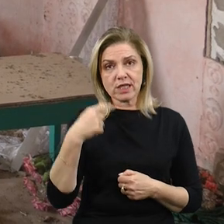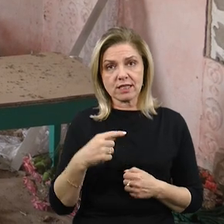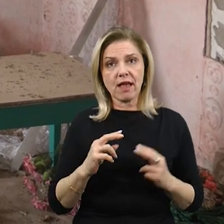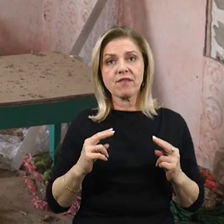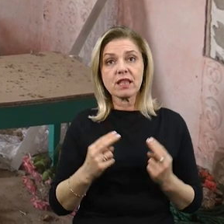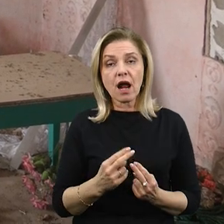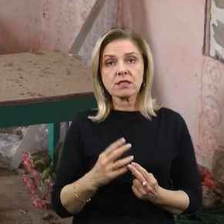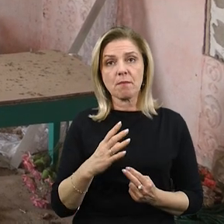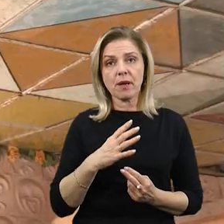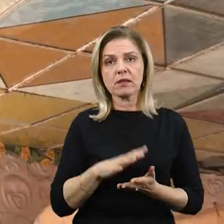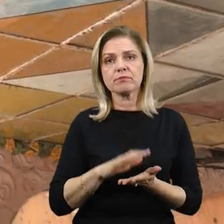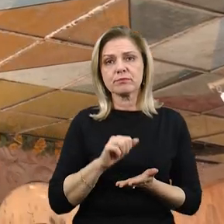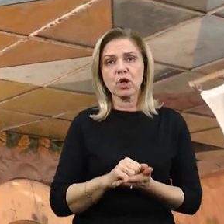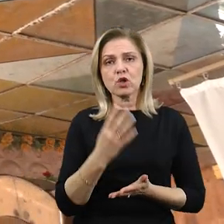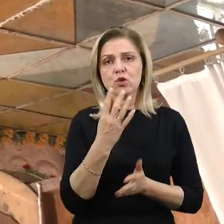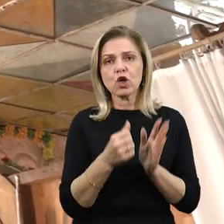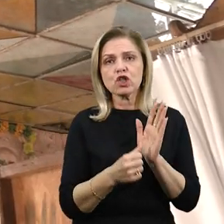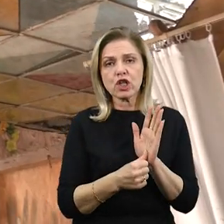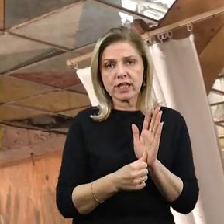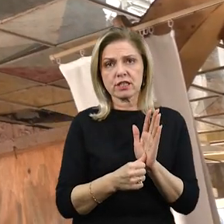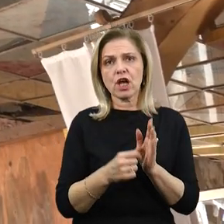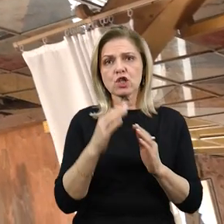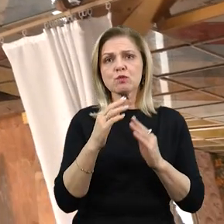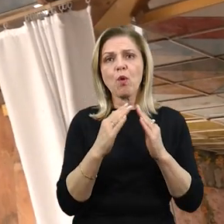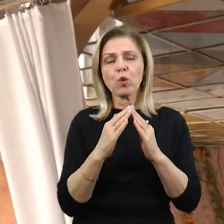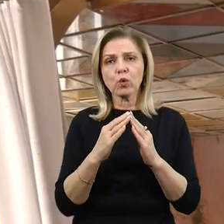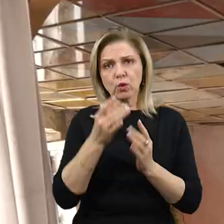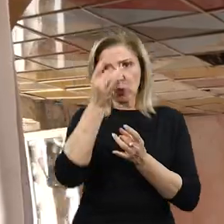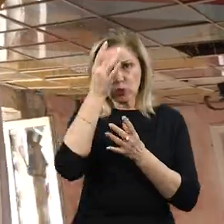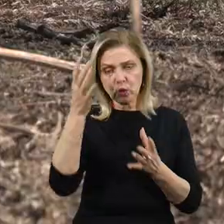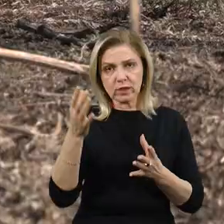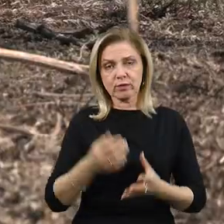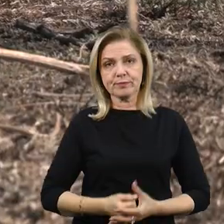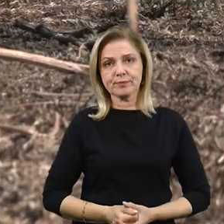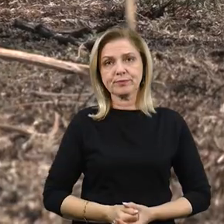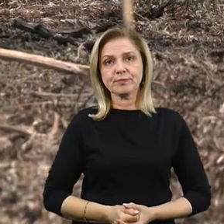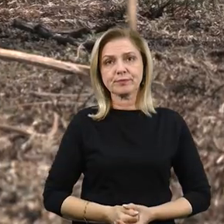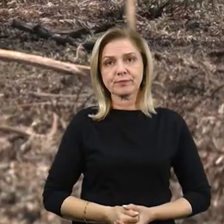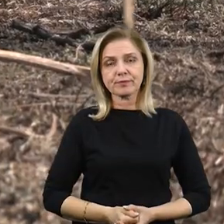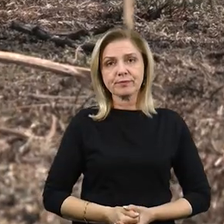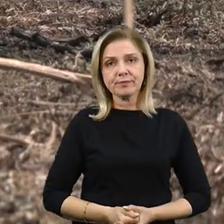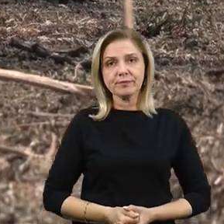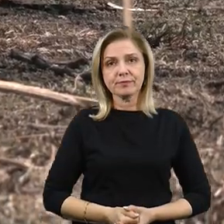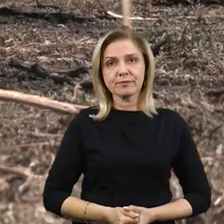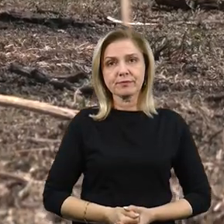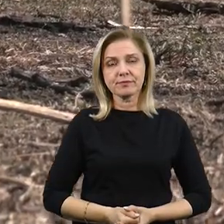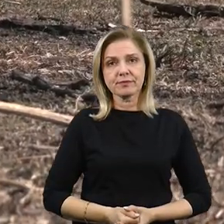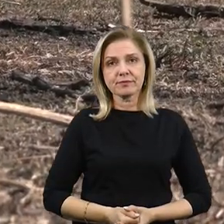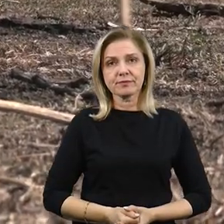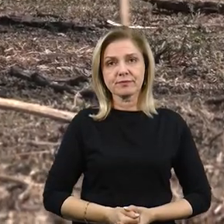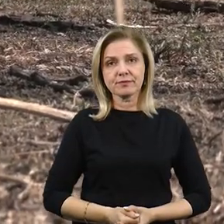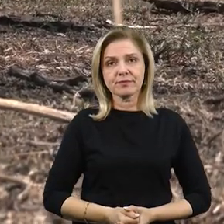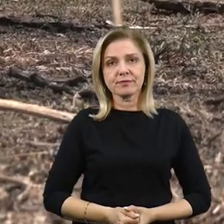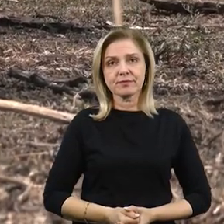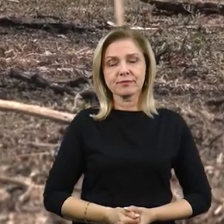пошкоджено 46 культових споруд. Ще п'ять зруйновано. Назарій Рубаняк, Юрій Руденко, Суспільне новини, Миколаївщина.